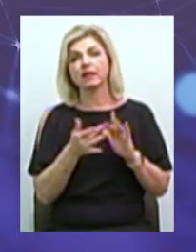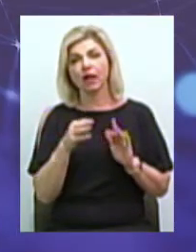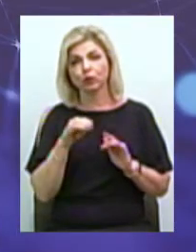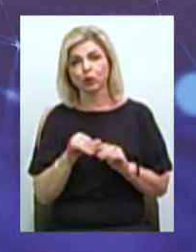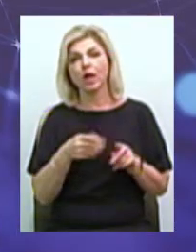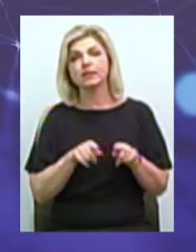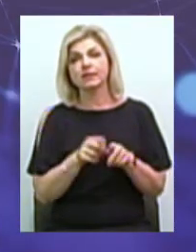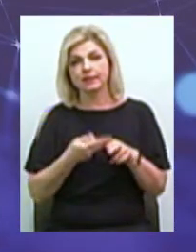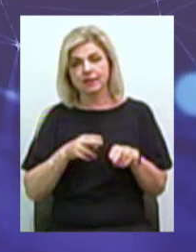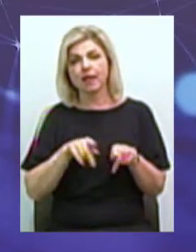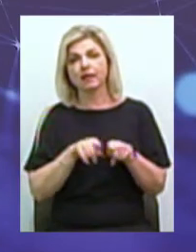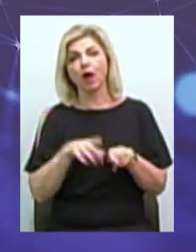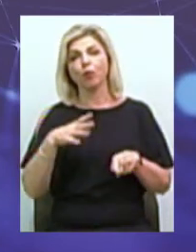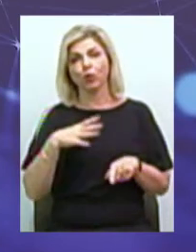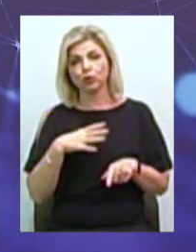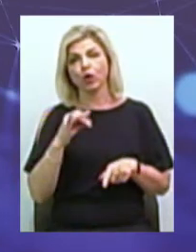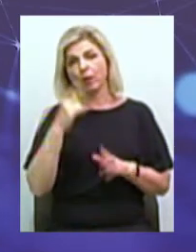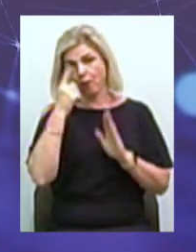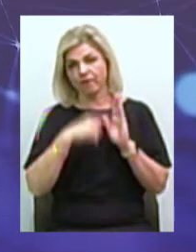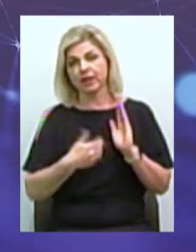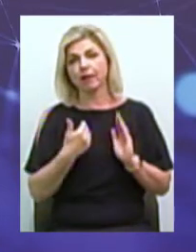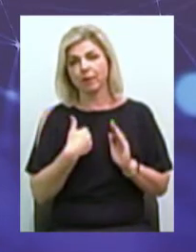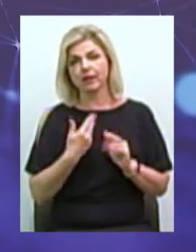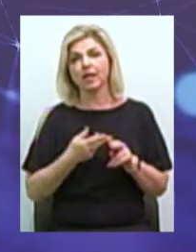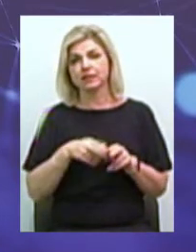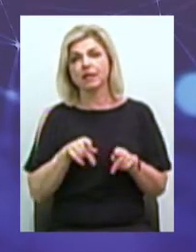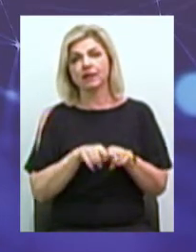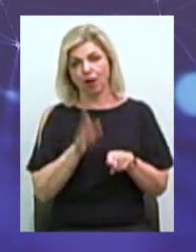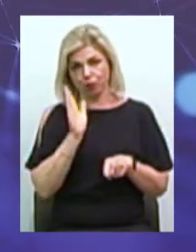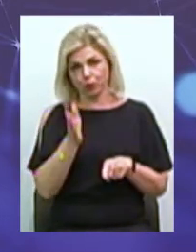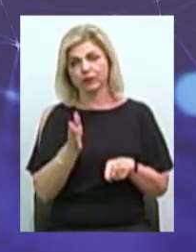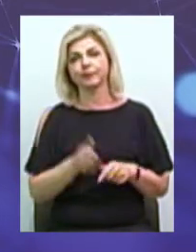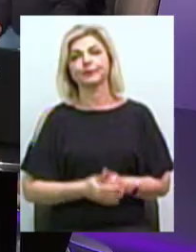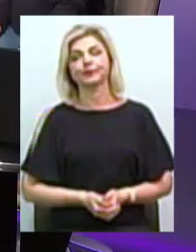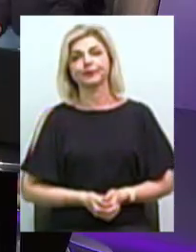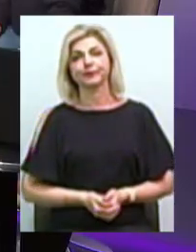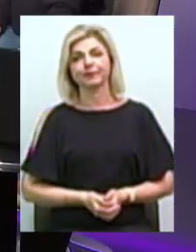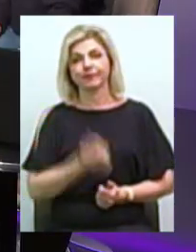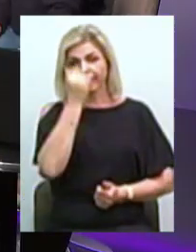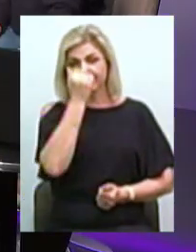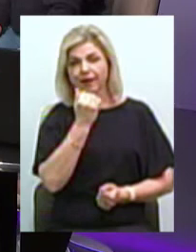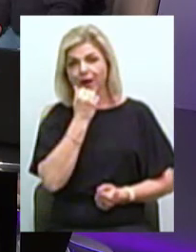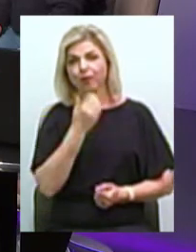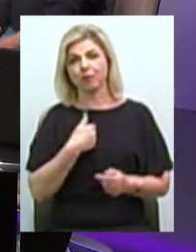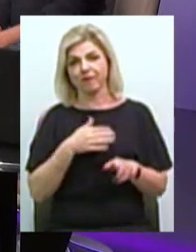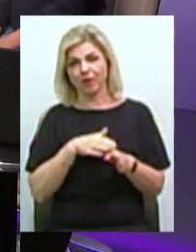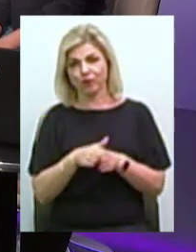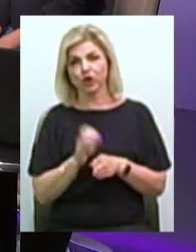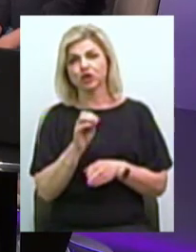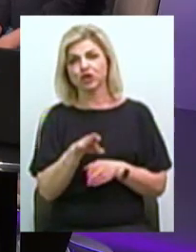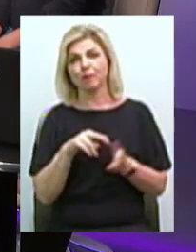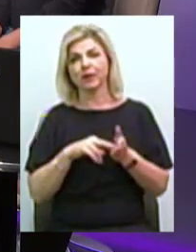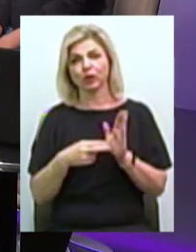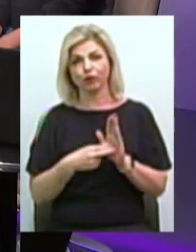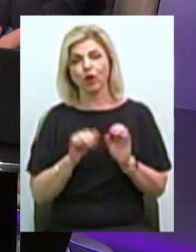так було і повірте мені, це ще так буде Дякую, ми впоралися швидше, ніж планували,